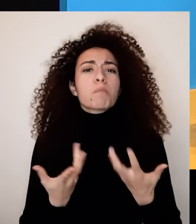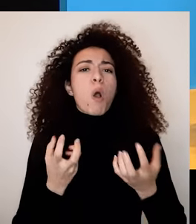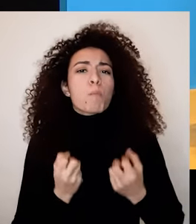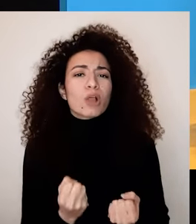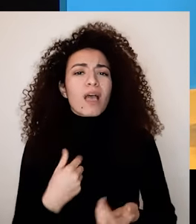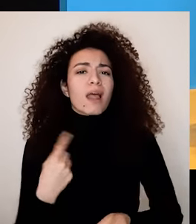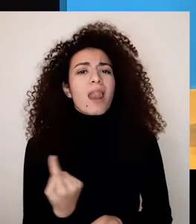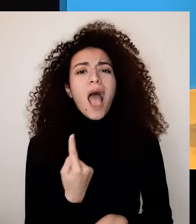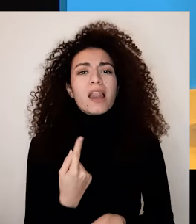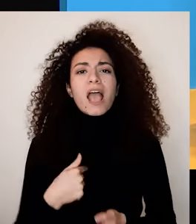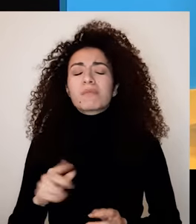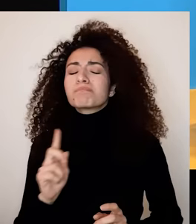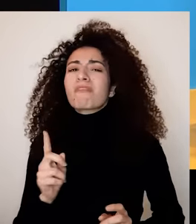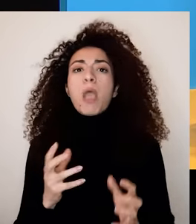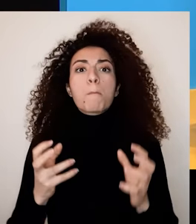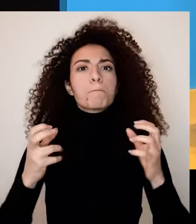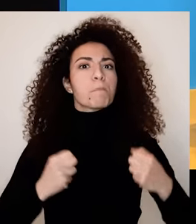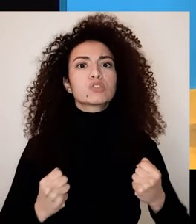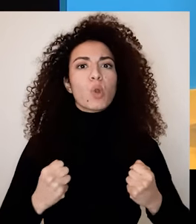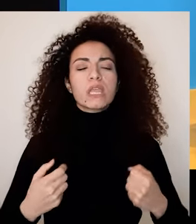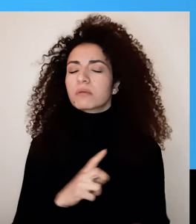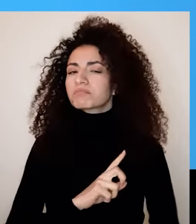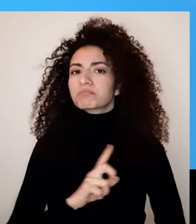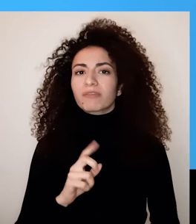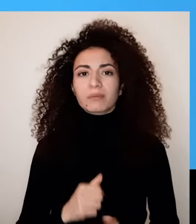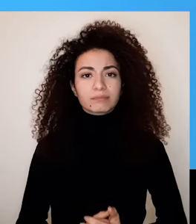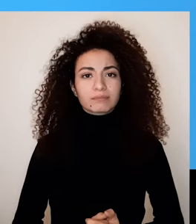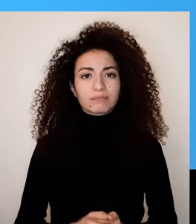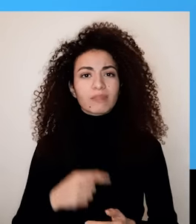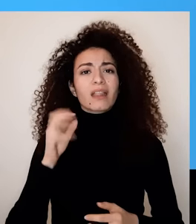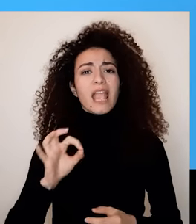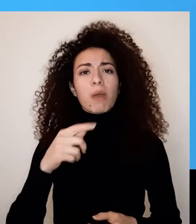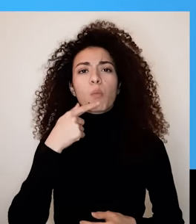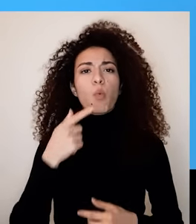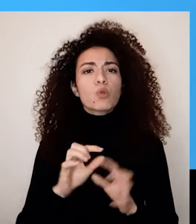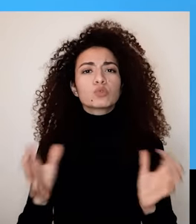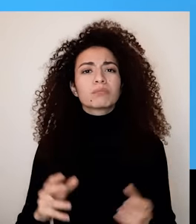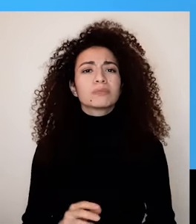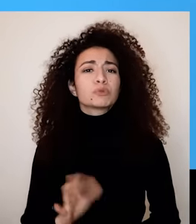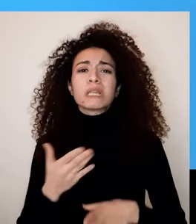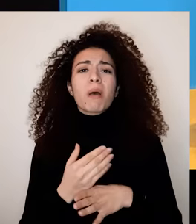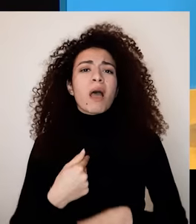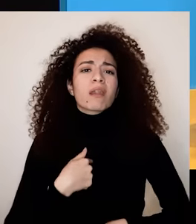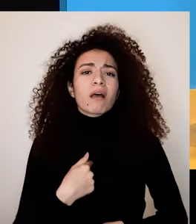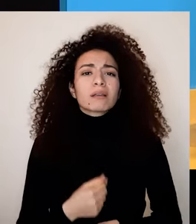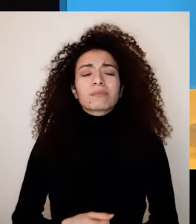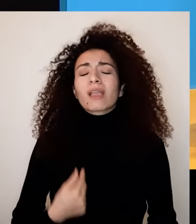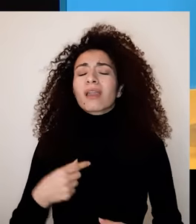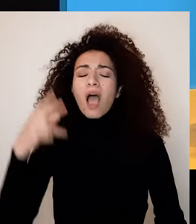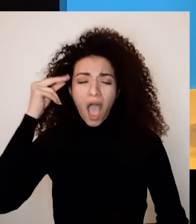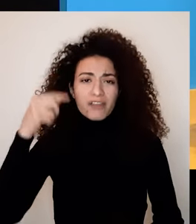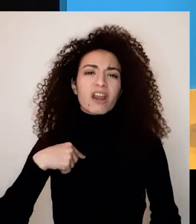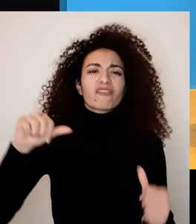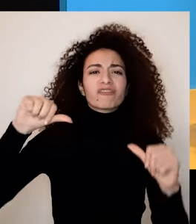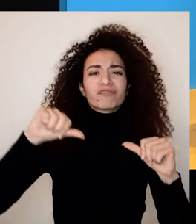بتحرب من أنه تتحمل حصتها من المسئولية من العبارات المفضلة لهاي المرأة الضحية، ليش أنا؟